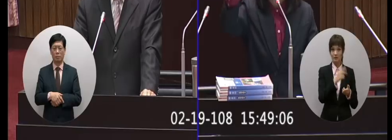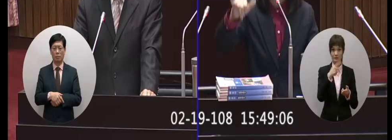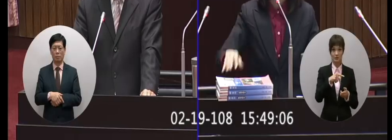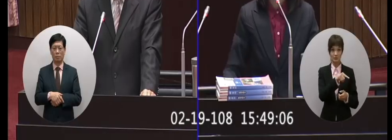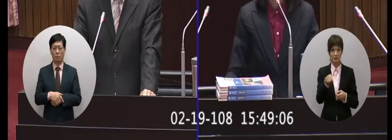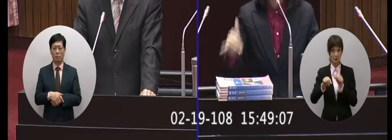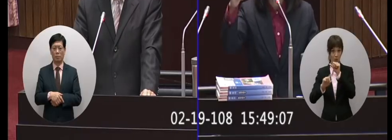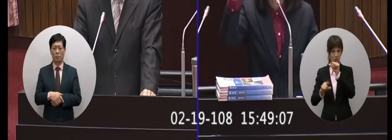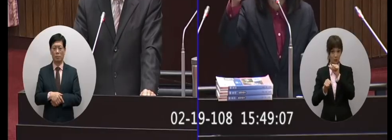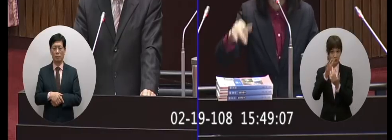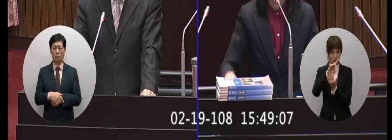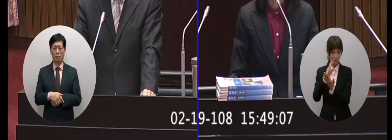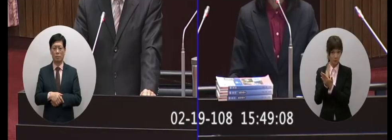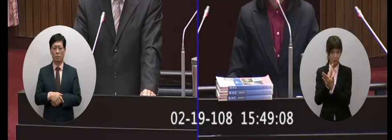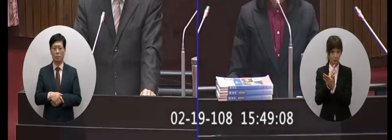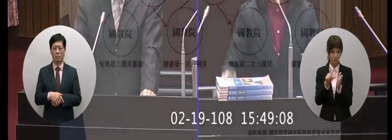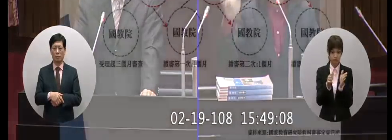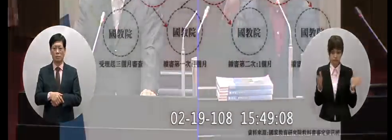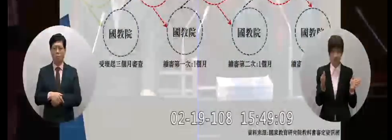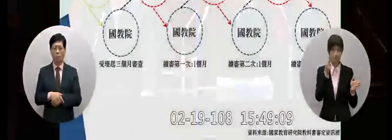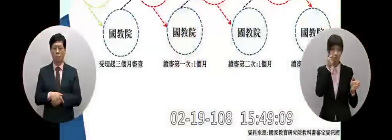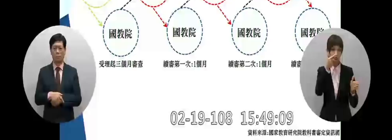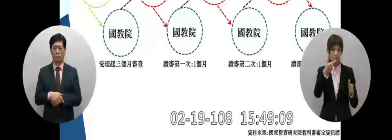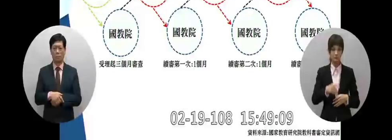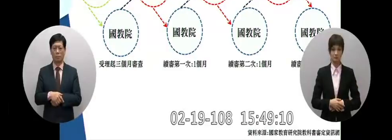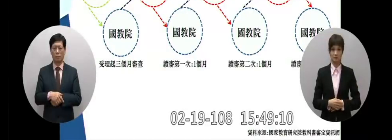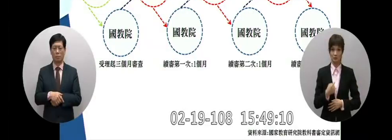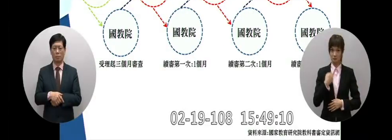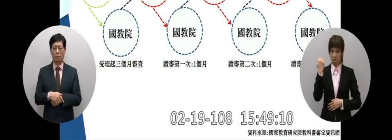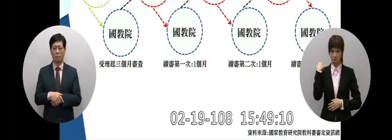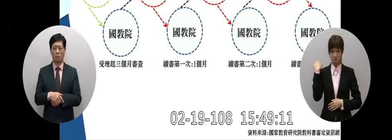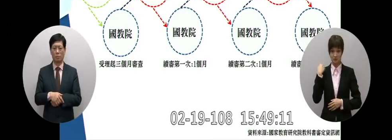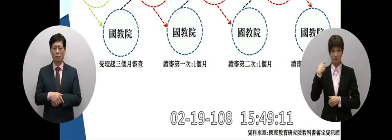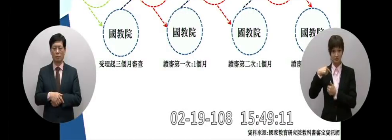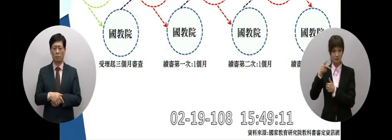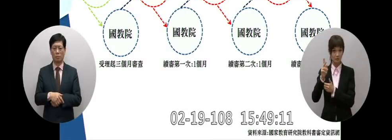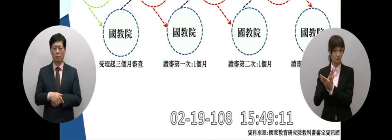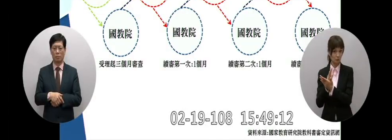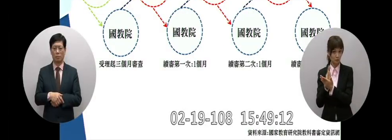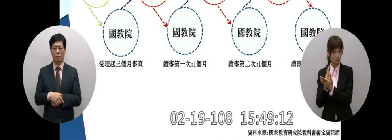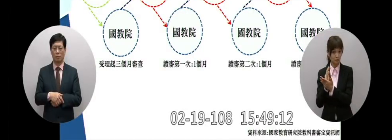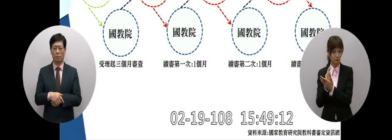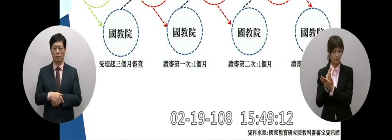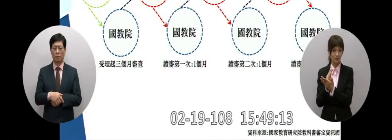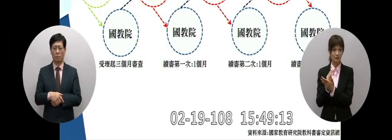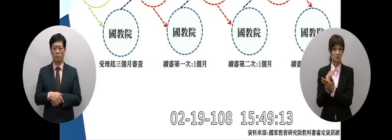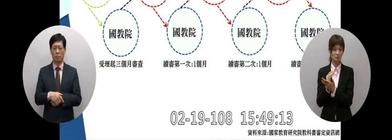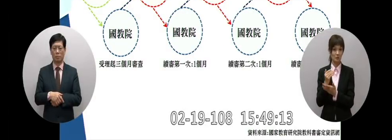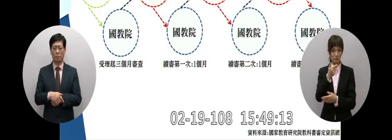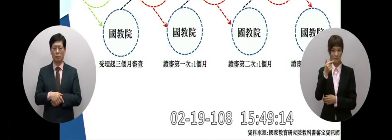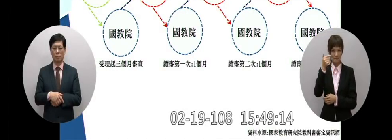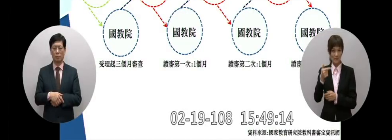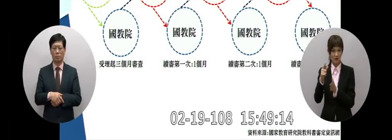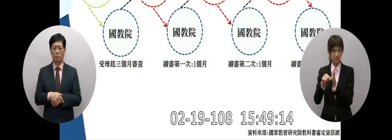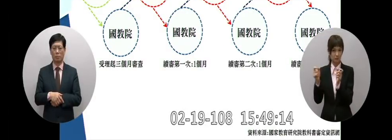六個月六個月我調查過之前我們教科書就算就算最短